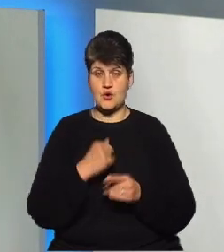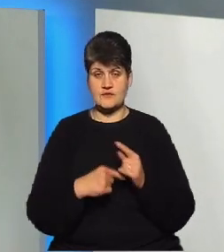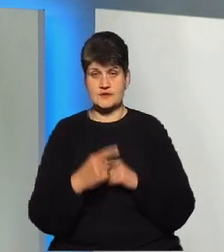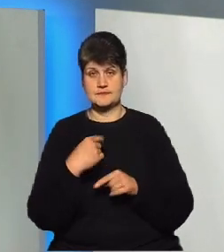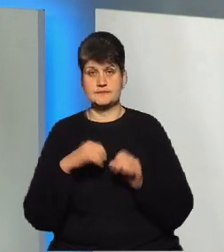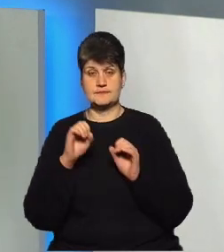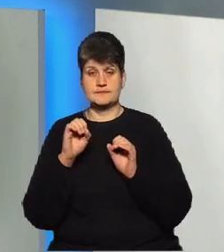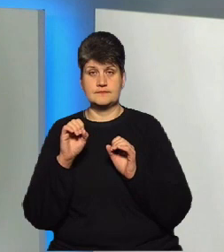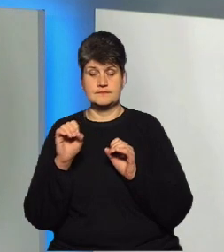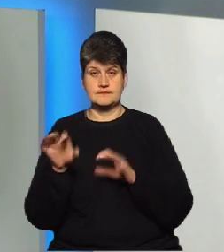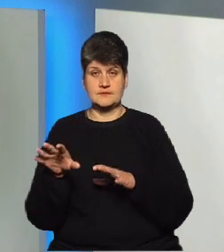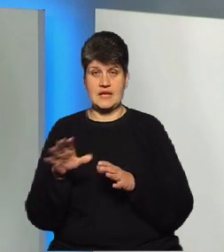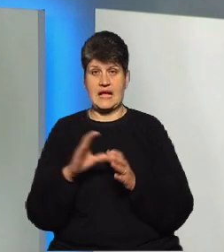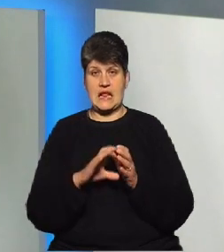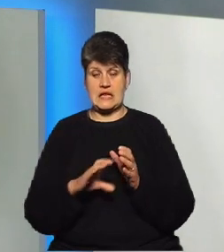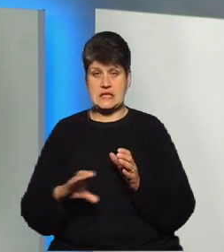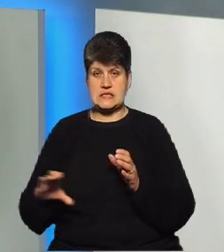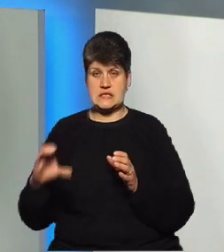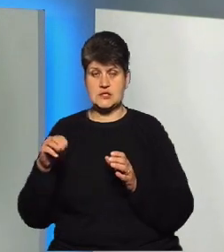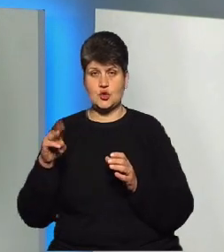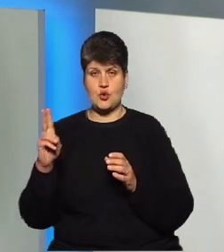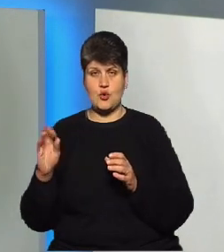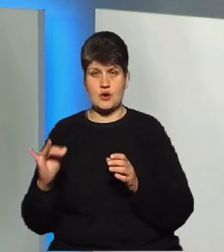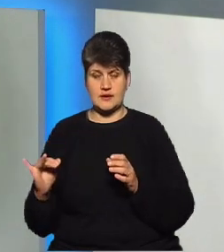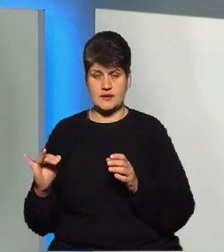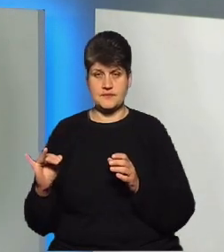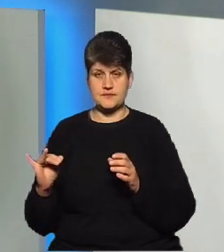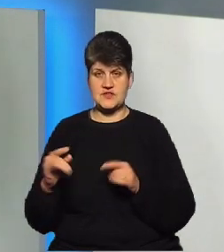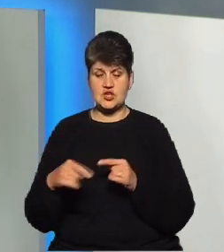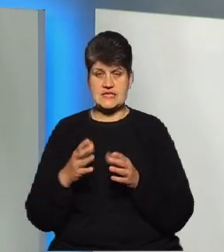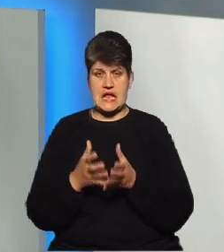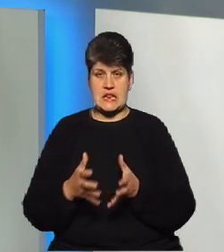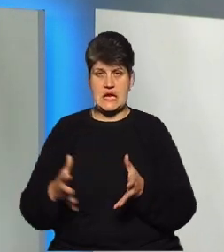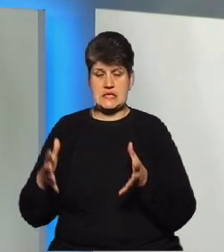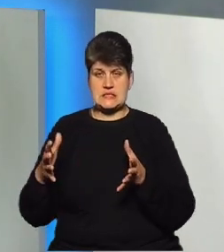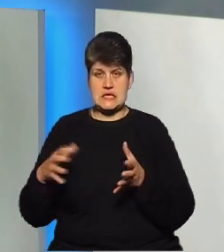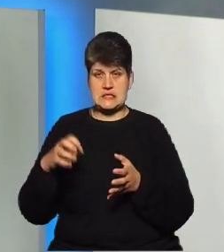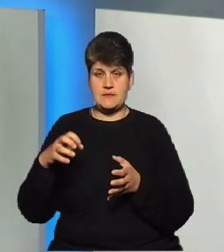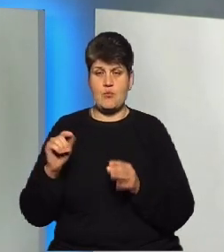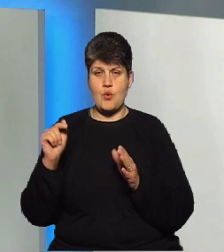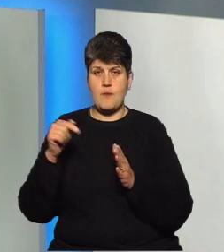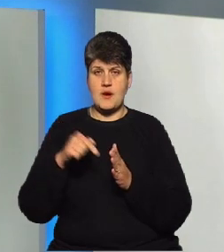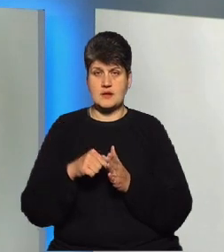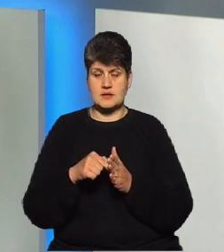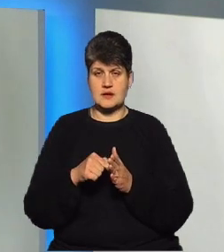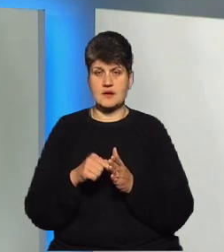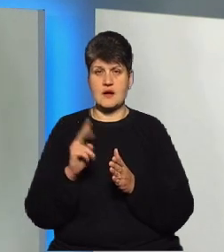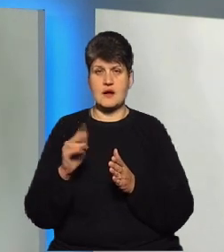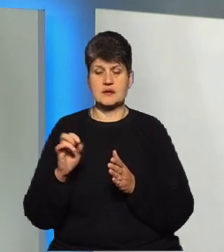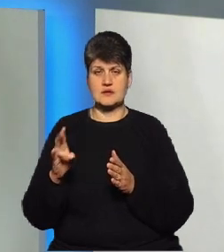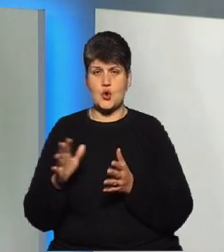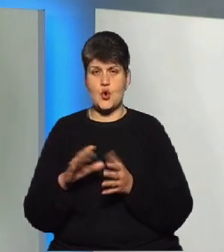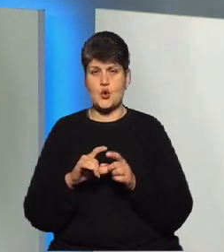каналізаційні стоки через каналізаційну мережу і каналізаційні насосні станції потрапляють на каналізаційні очиснені споруди,